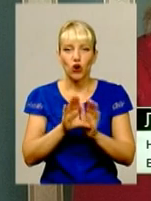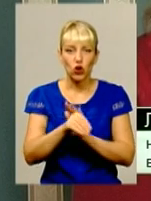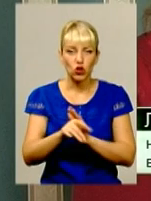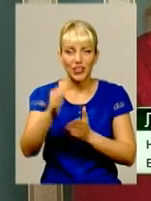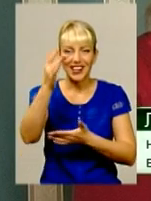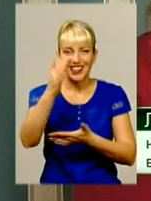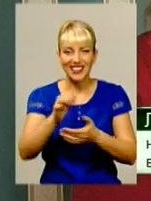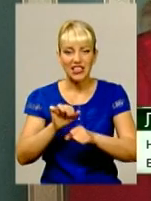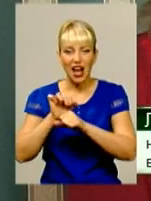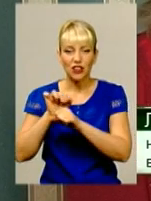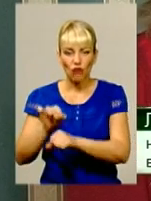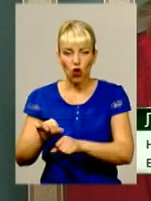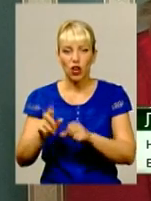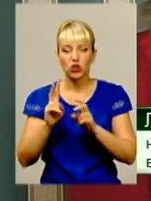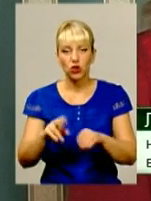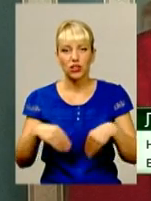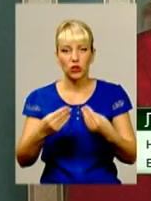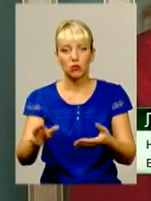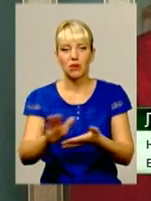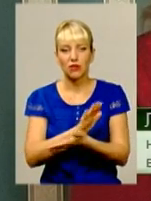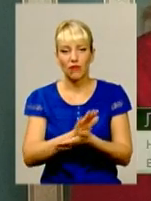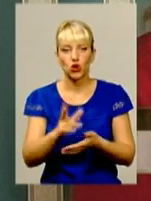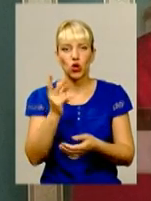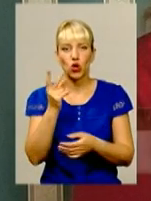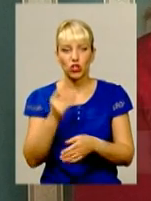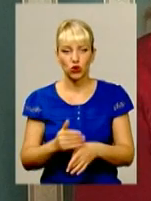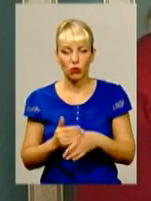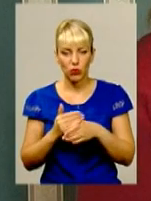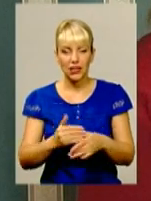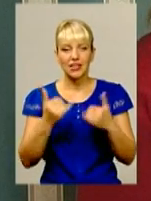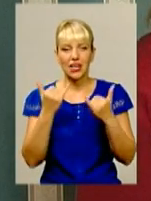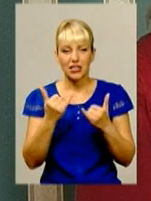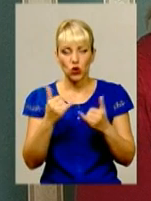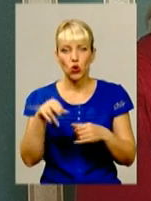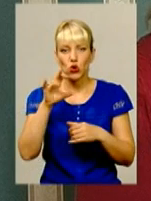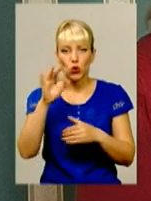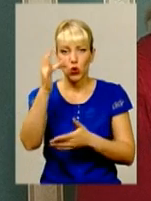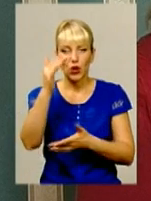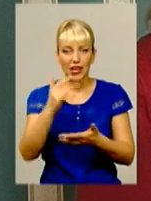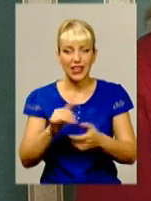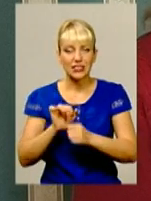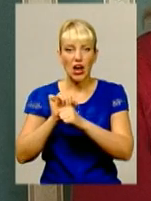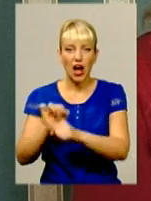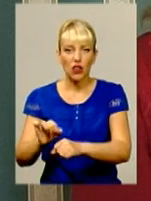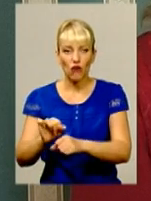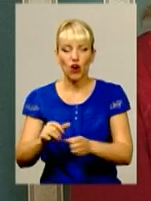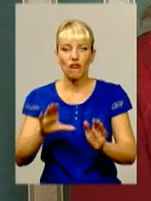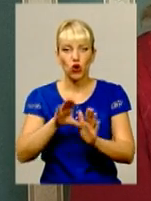надають безоплатну вторинну правову допомогу. На сьогодні до реєстру адвокатів включено